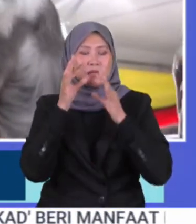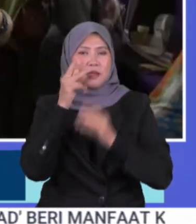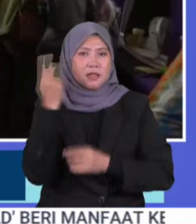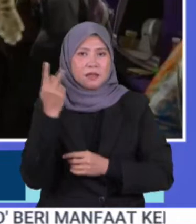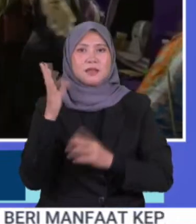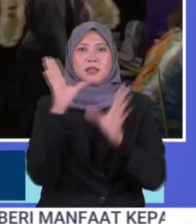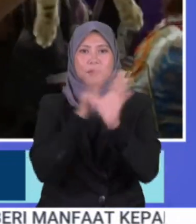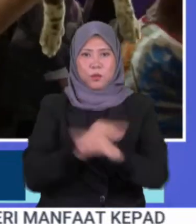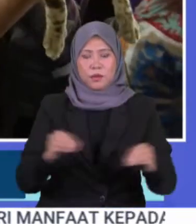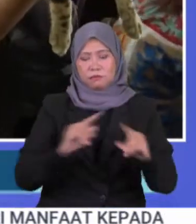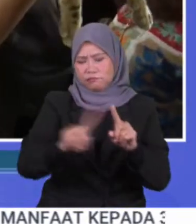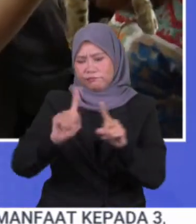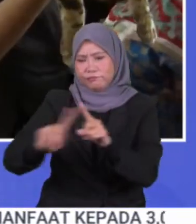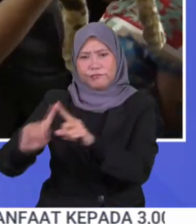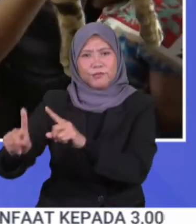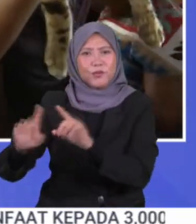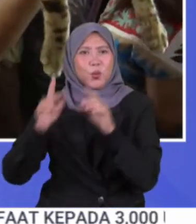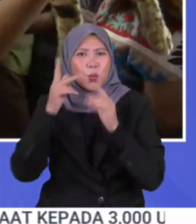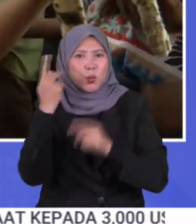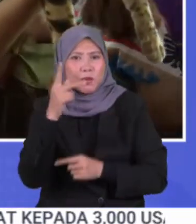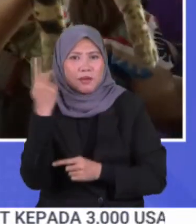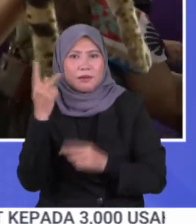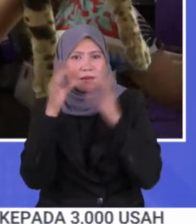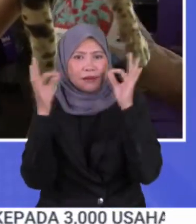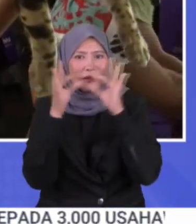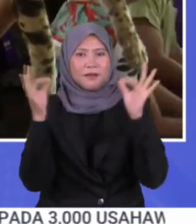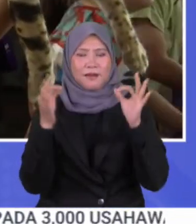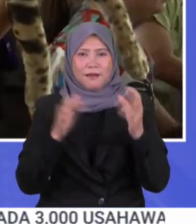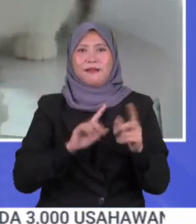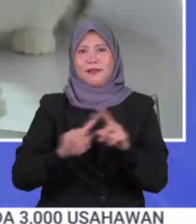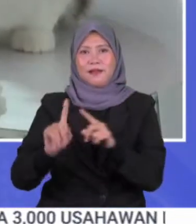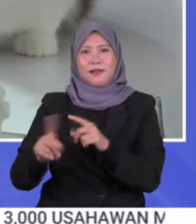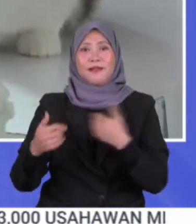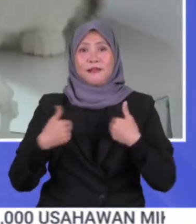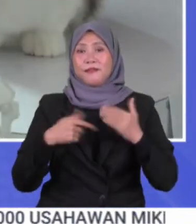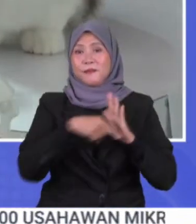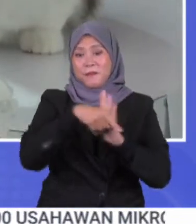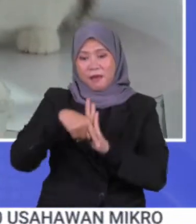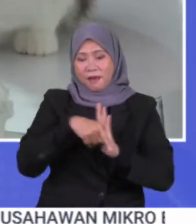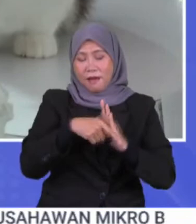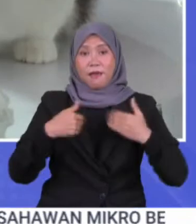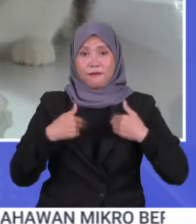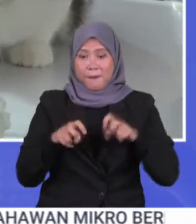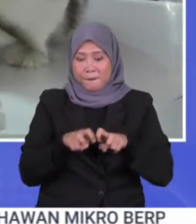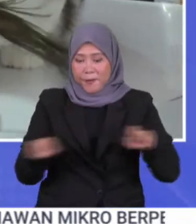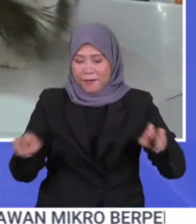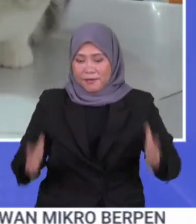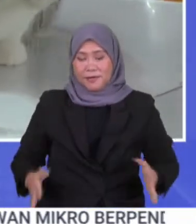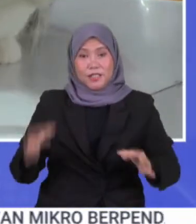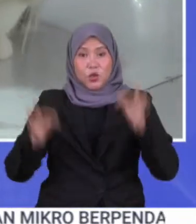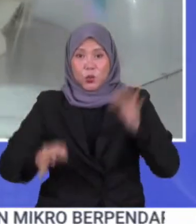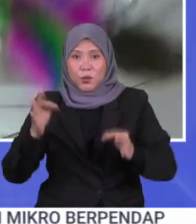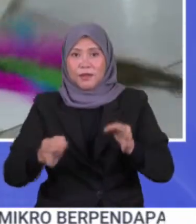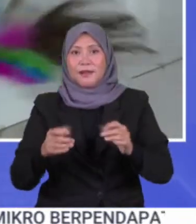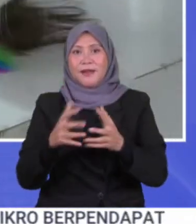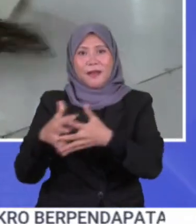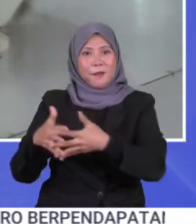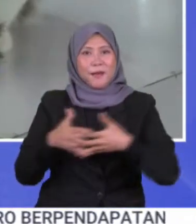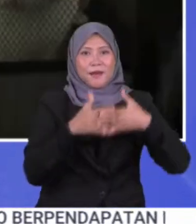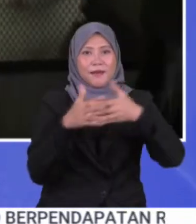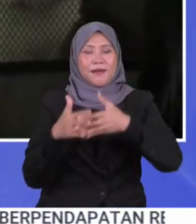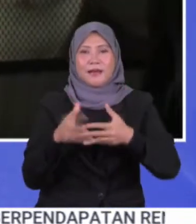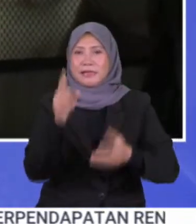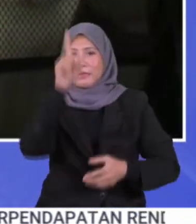ekor kucing pelbagai bakar menyertai kategori pertandingan tertentu yang diadili juri dari Amerika Syarikat, Jerman dan